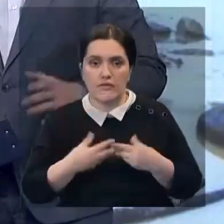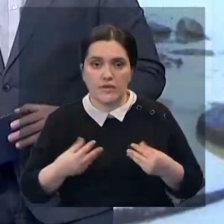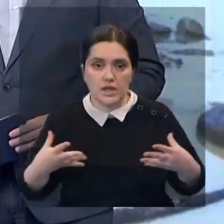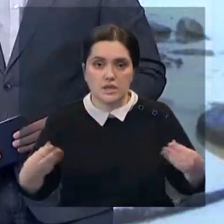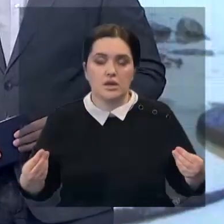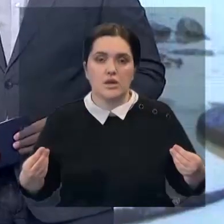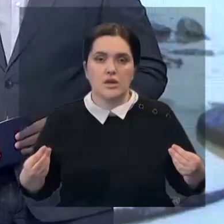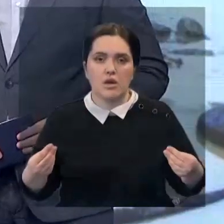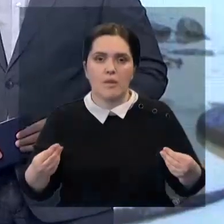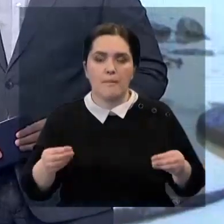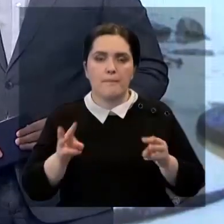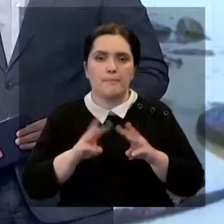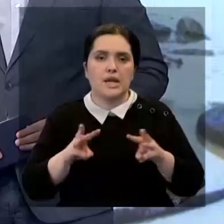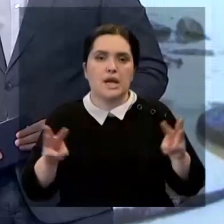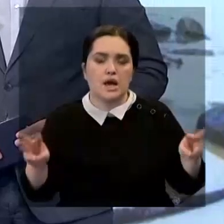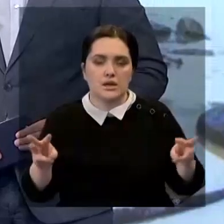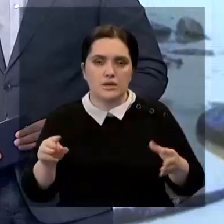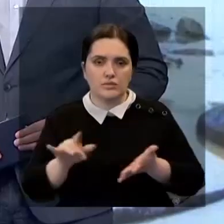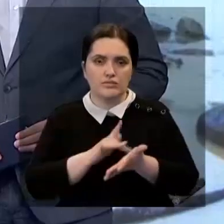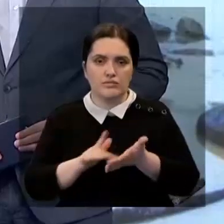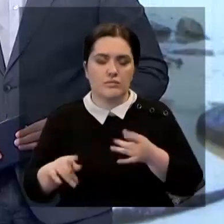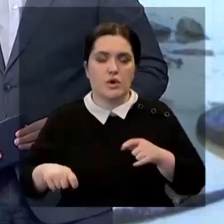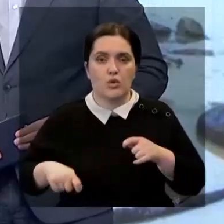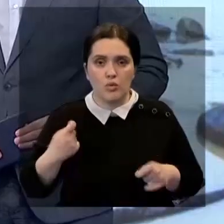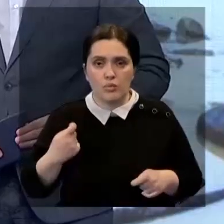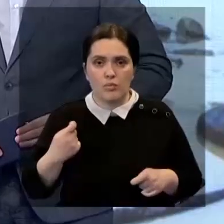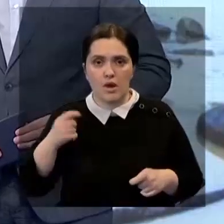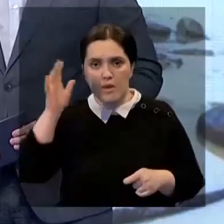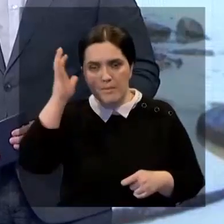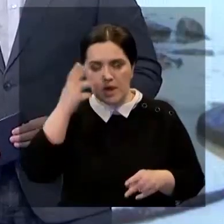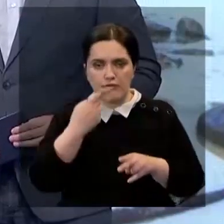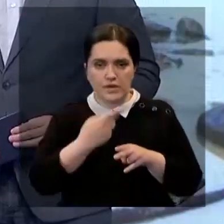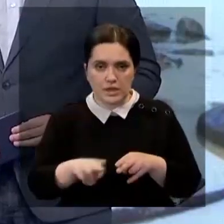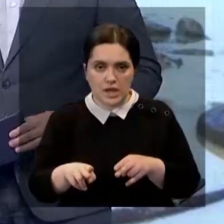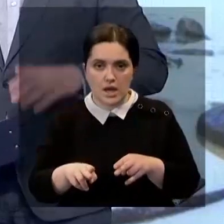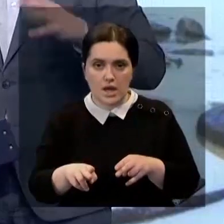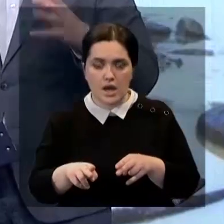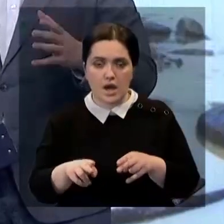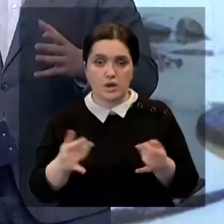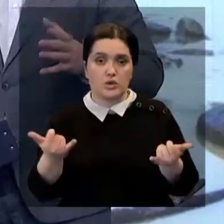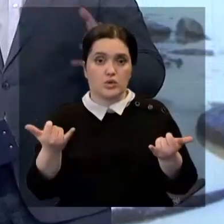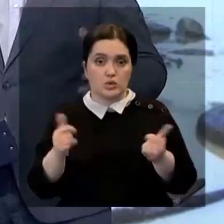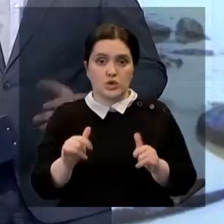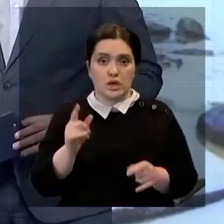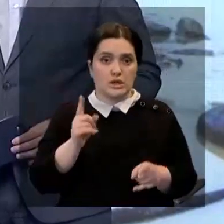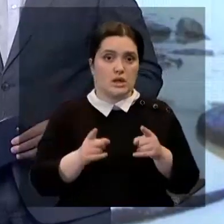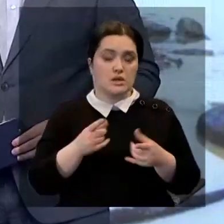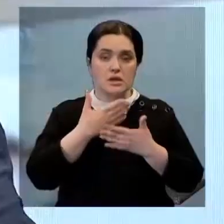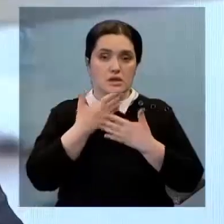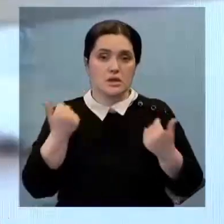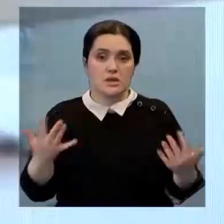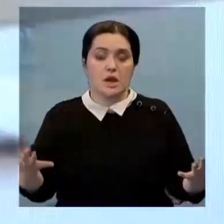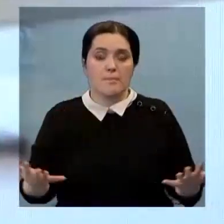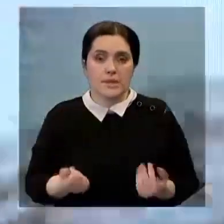результате миллиарды материального ущерба сколько морального вреда не сосчитать. Неужели действительно нет спасения?